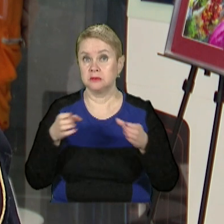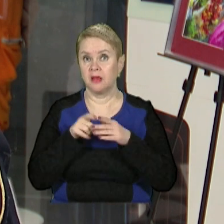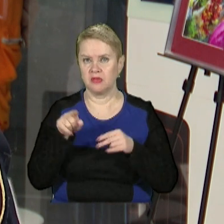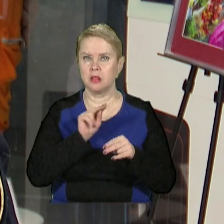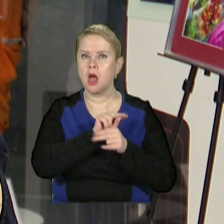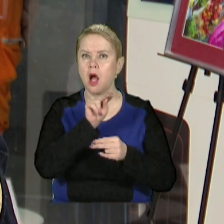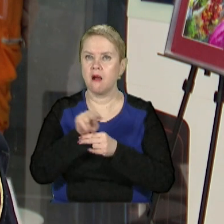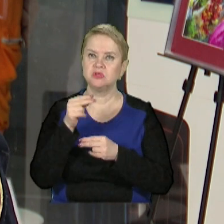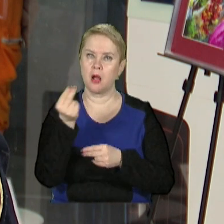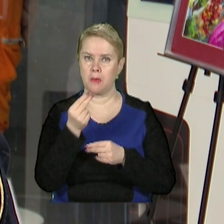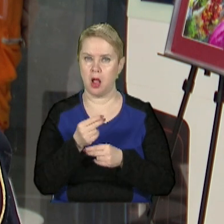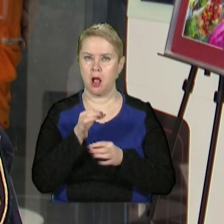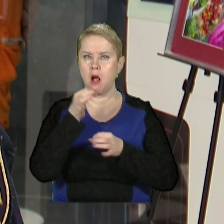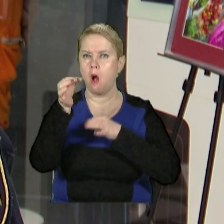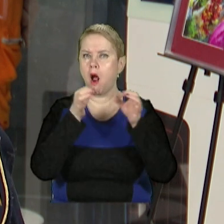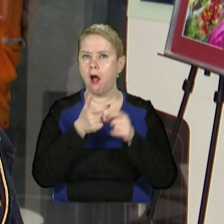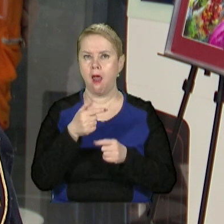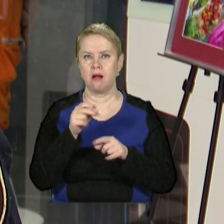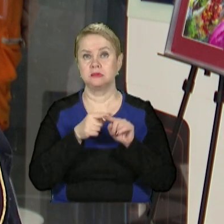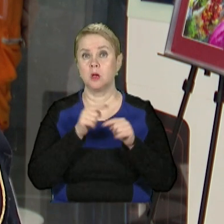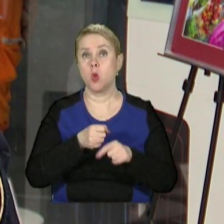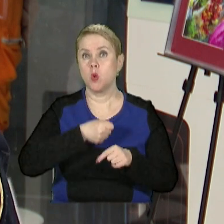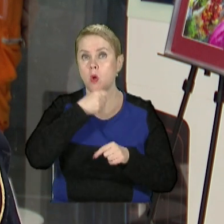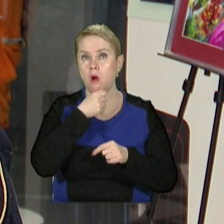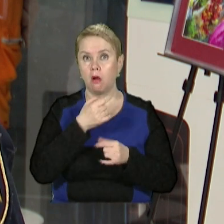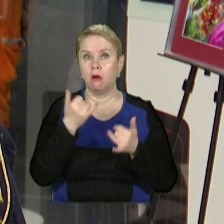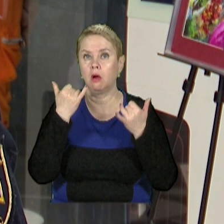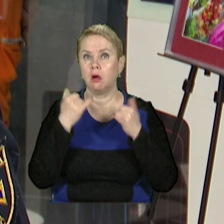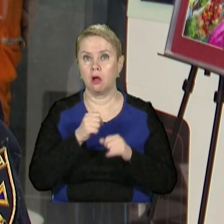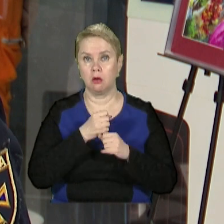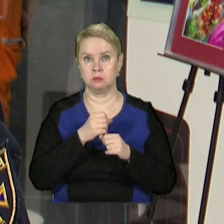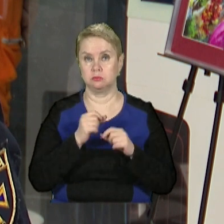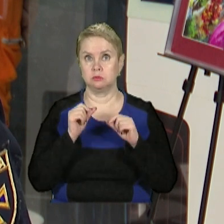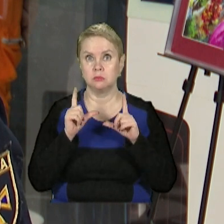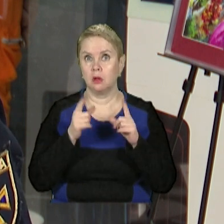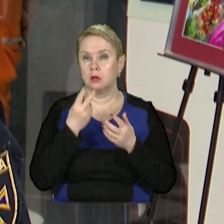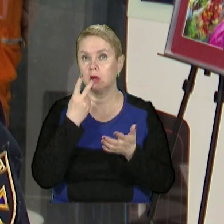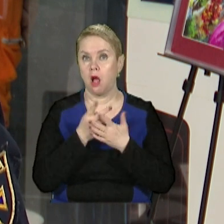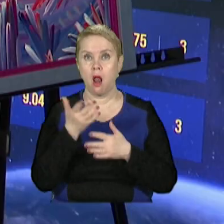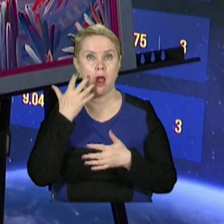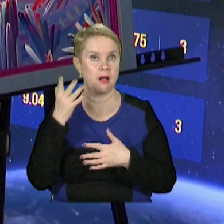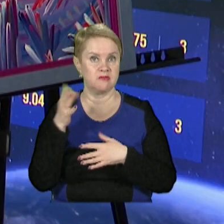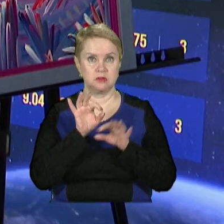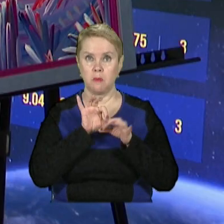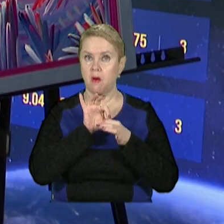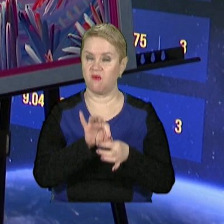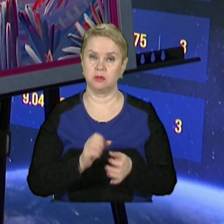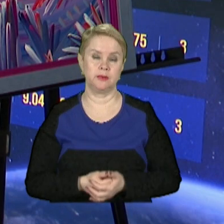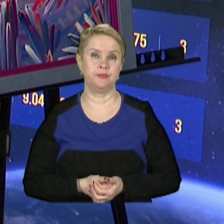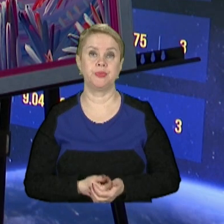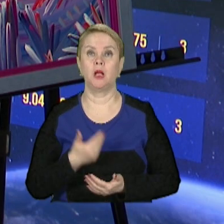він їх навчає малювати галактики, то навіть дорослі зачаровані, як з легкістю він все це проводить.